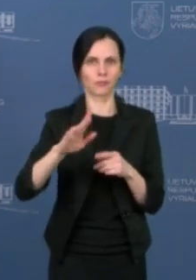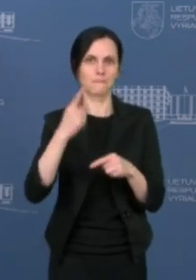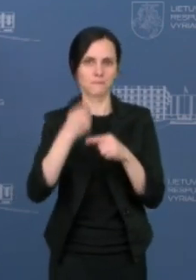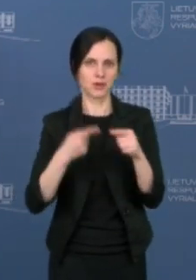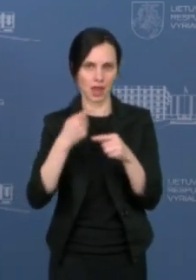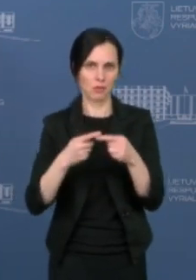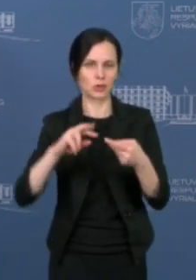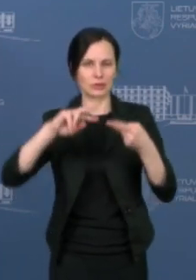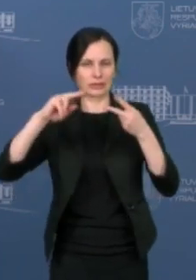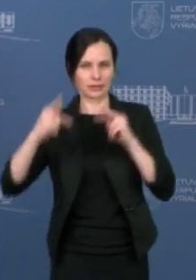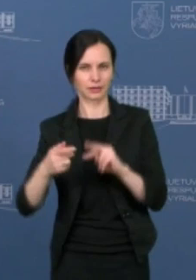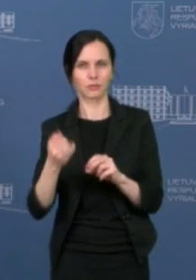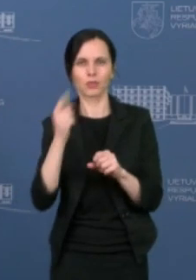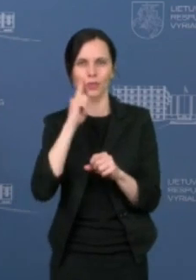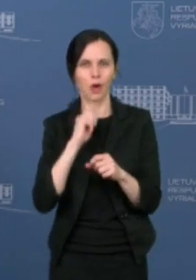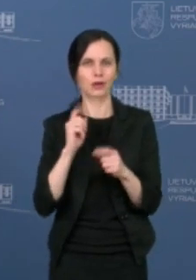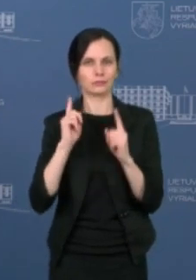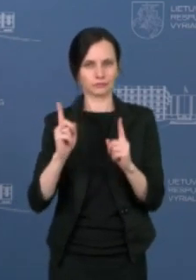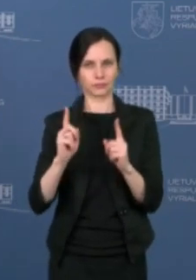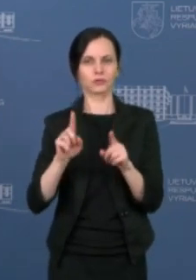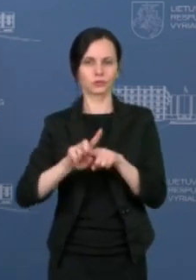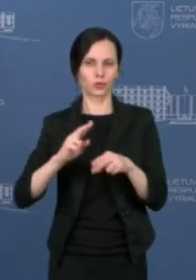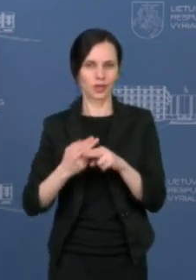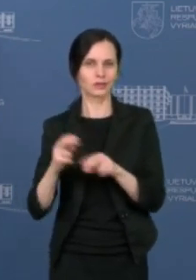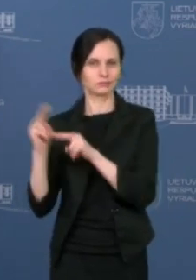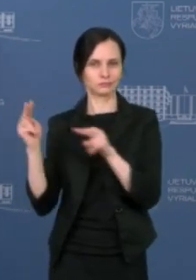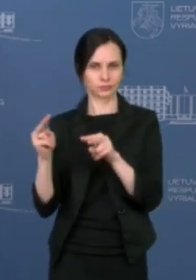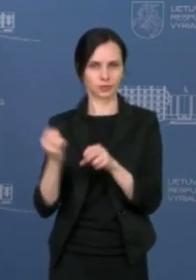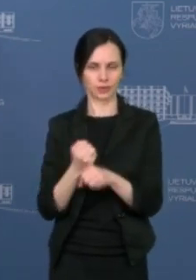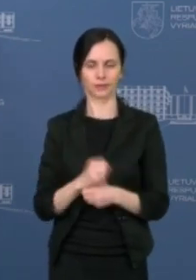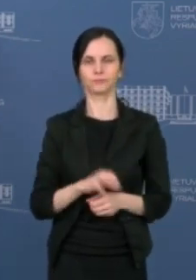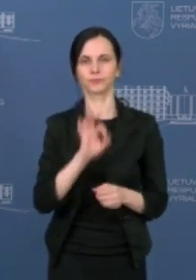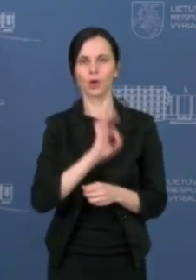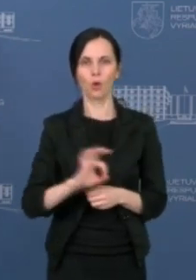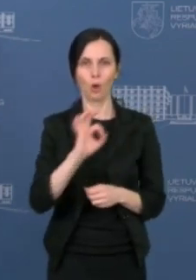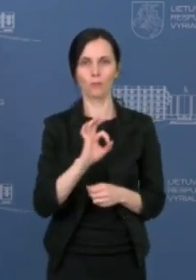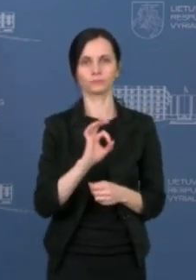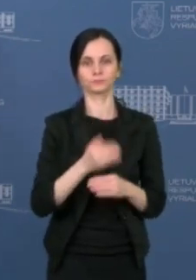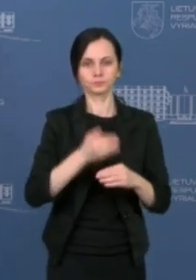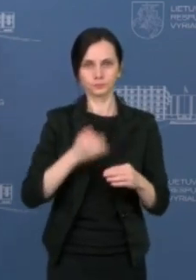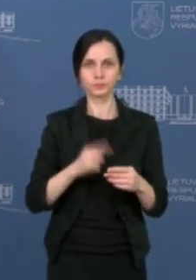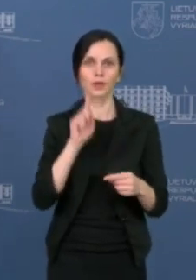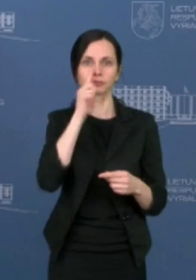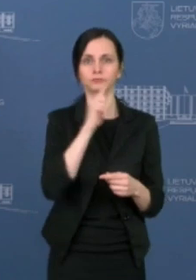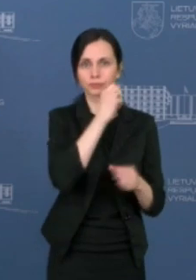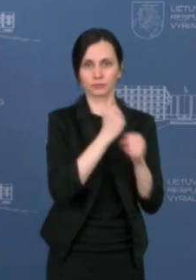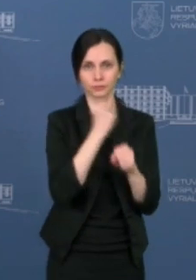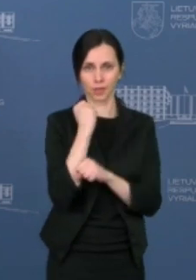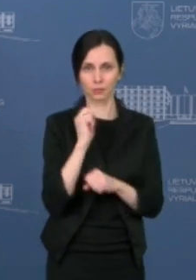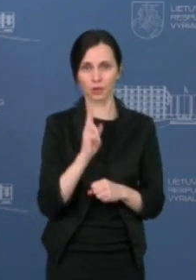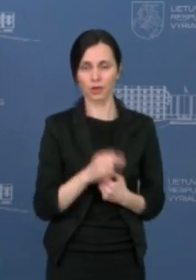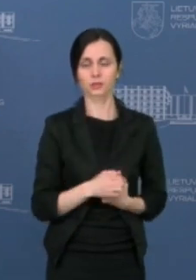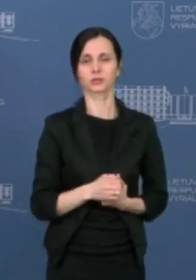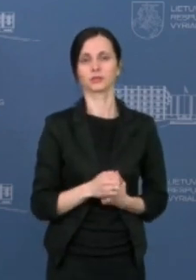keitimą ir stebėti. Dabar dėl profilaktinio testavimo, tai aš tiesiog